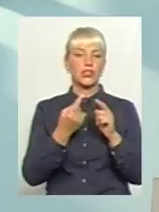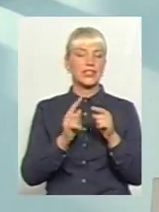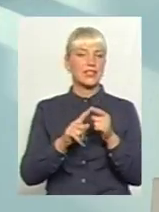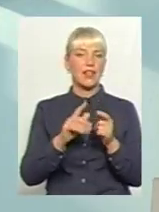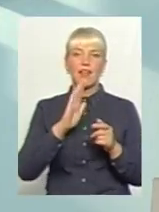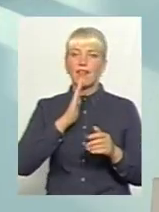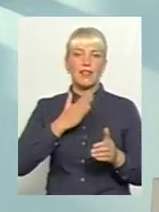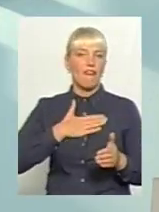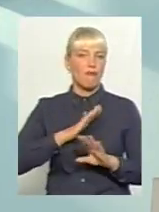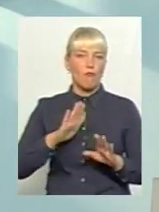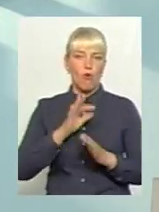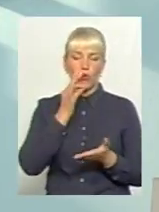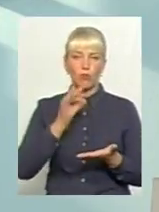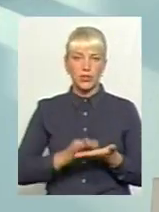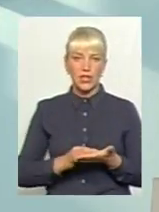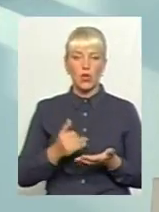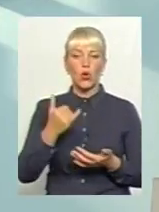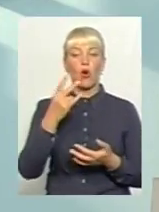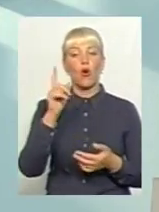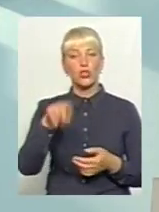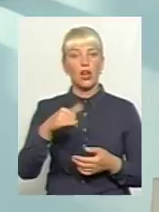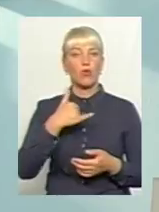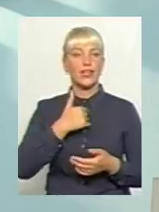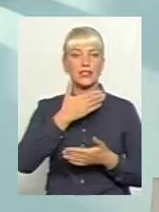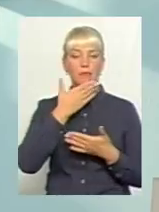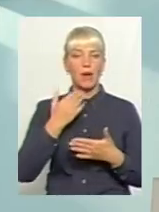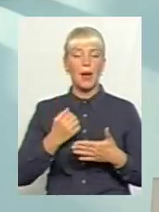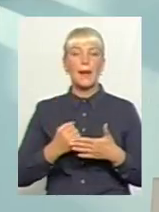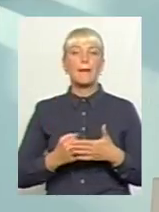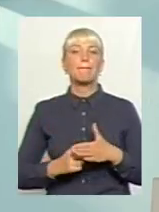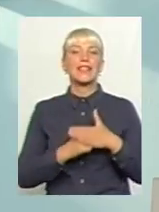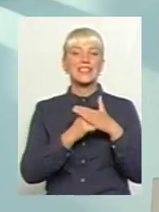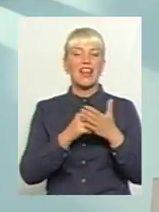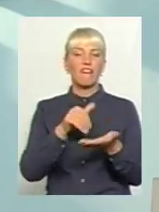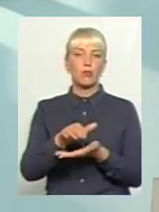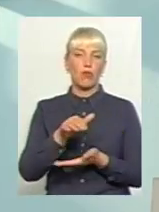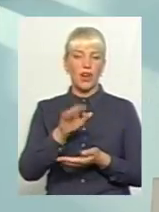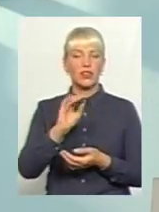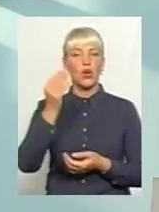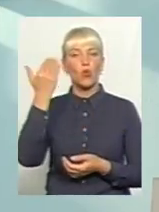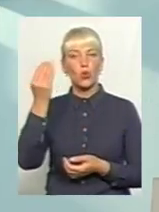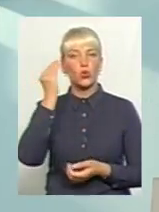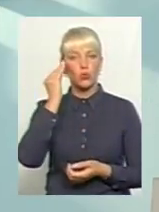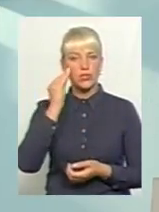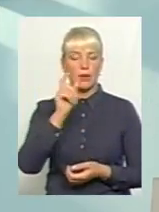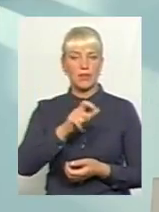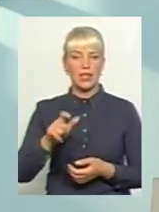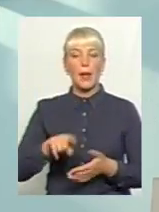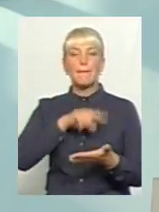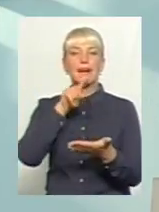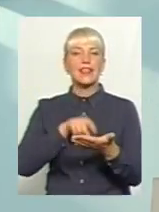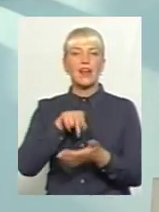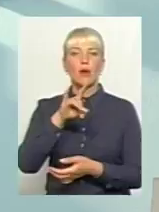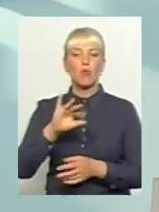хоча в нас нема підстав, не довіряти думці пацієнтів. Питання про створення такого